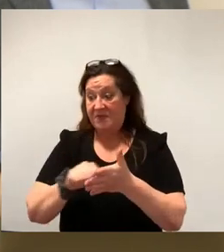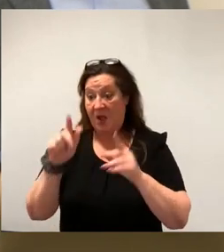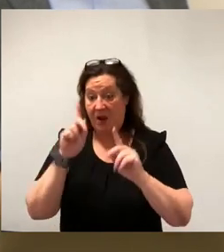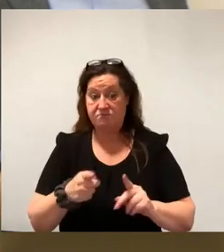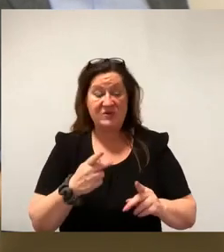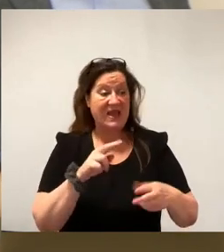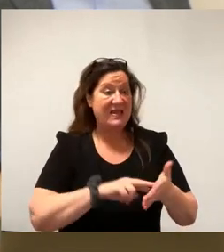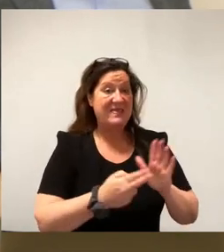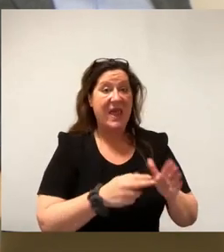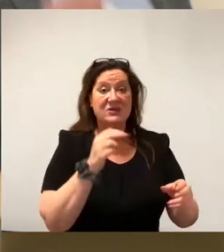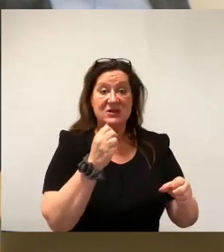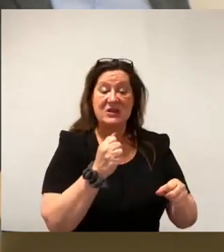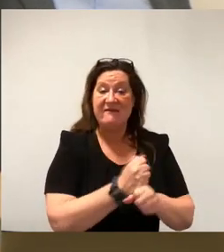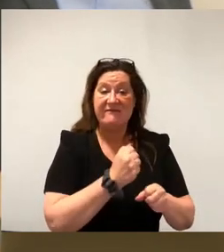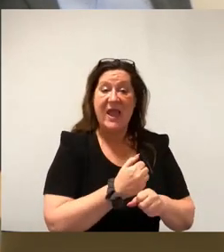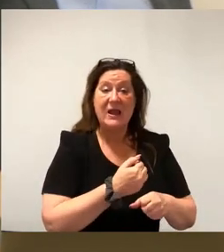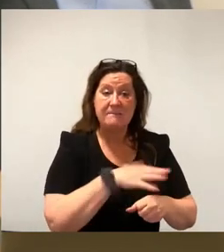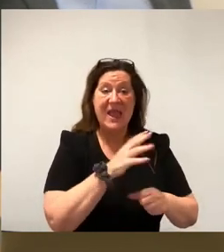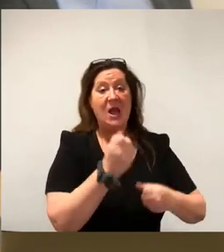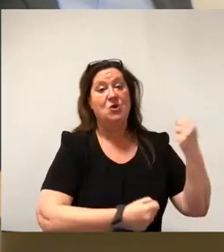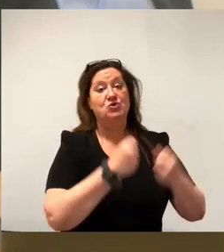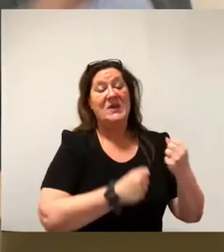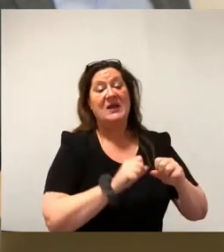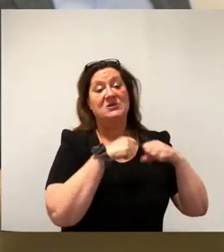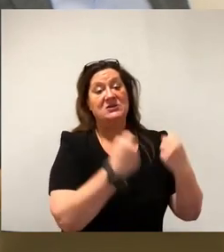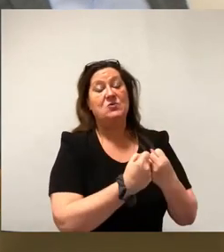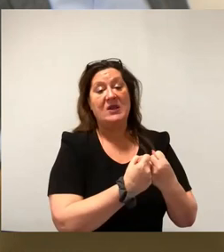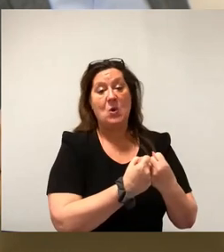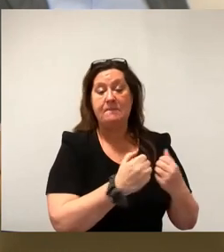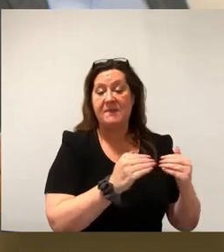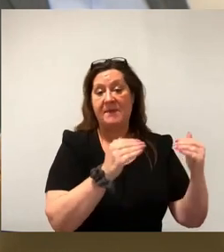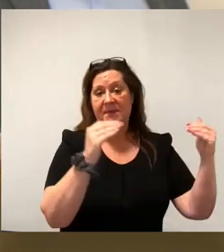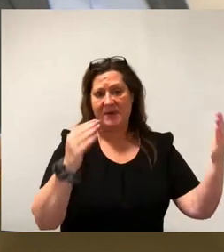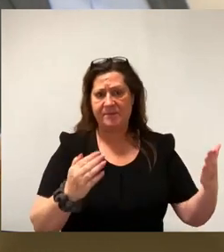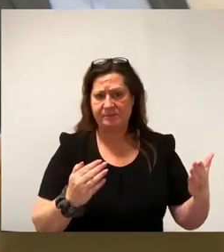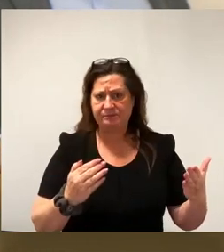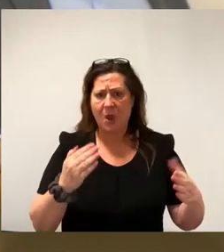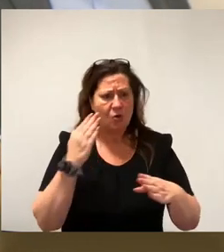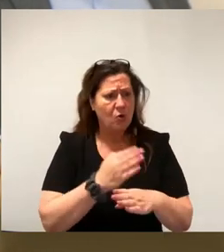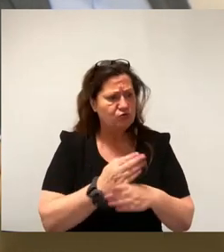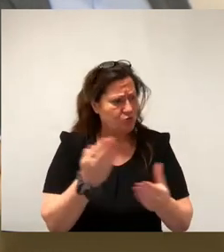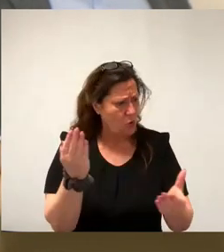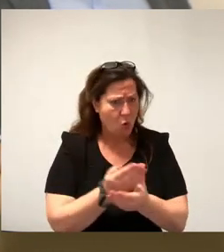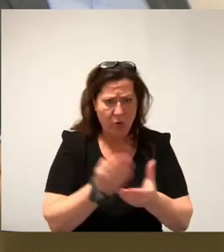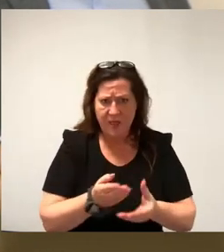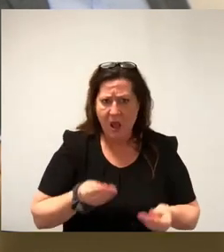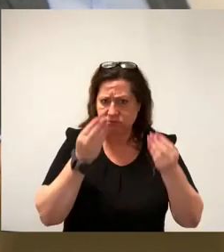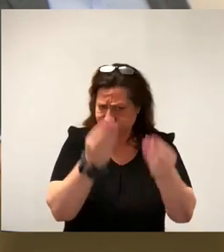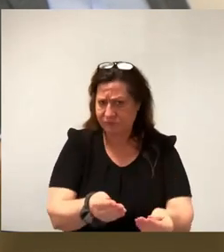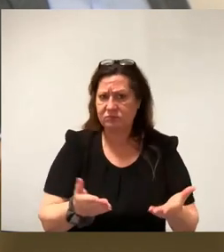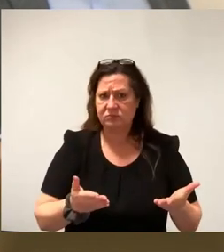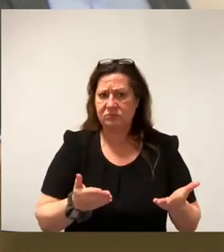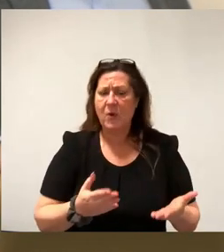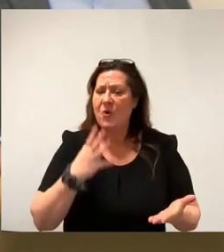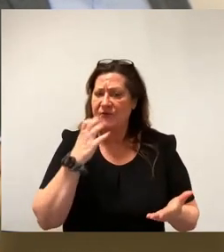schwierigere Situation hineinfahren, als es ohnehin schon ist. Das haben wir Ihnen aufbereitet und möchten, dass wir zu einem entsprechenden